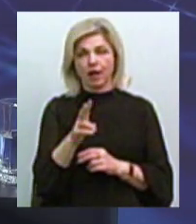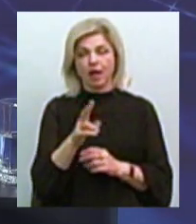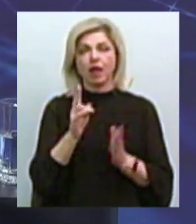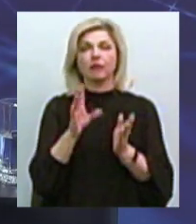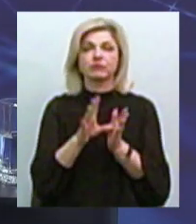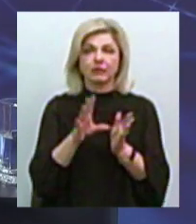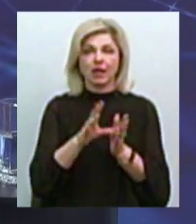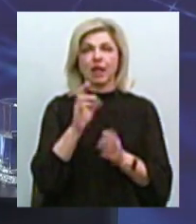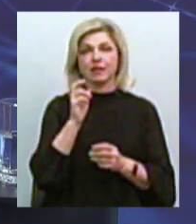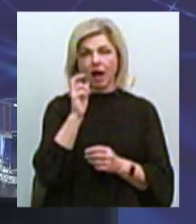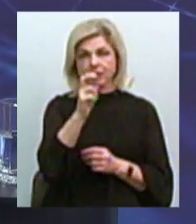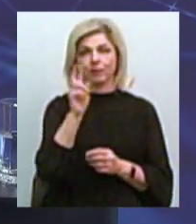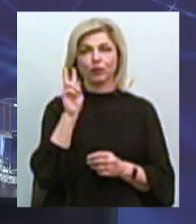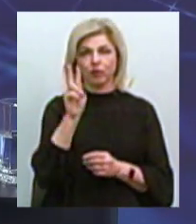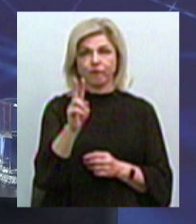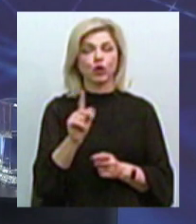предупреждает, если существует?